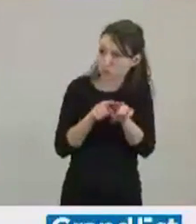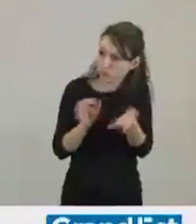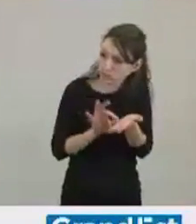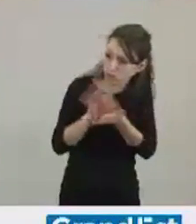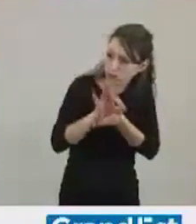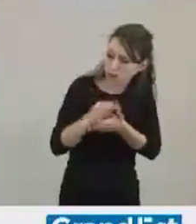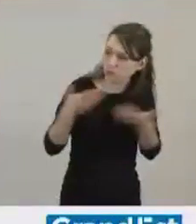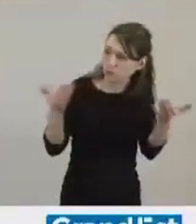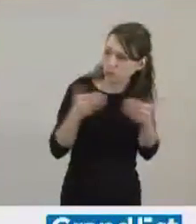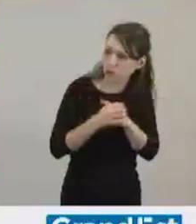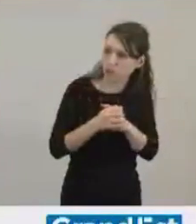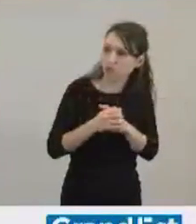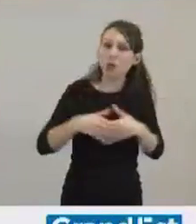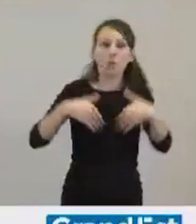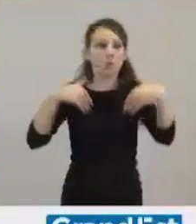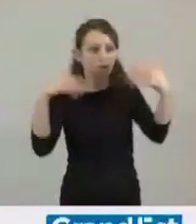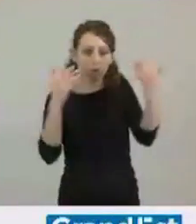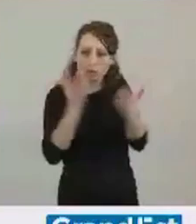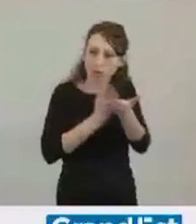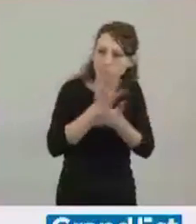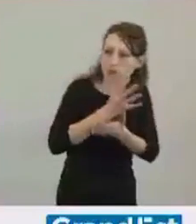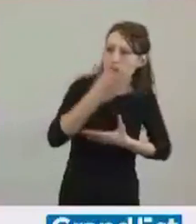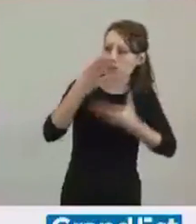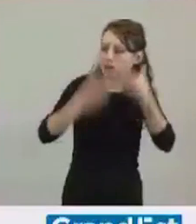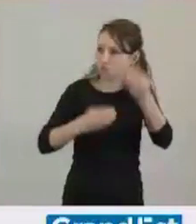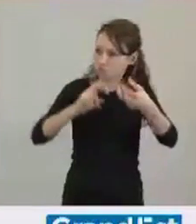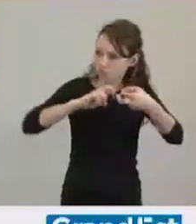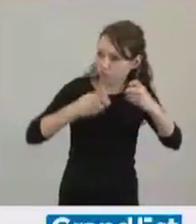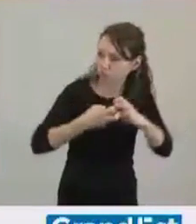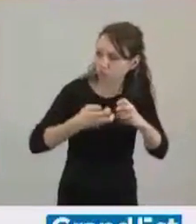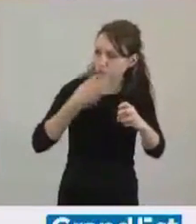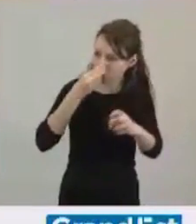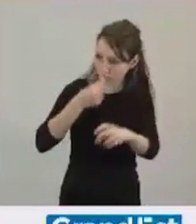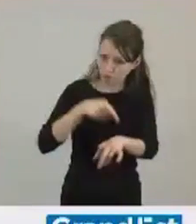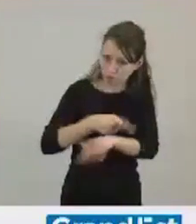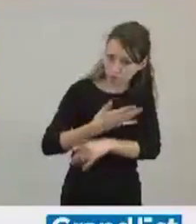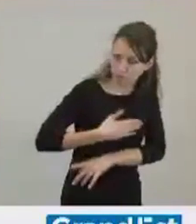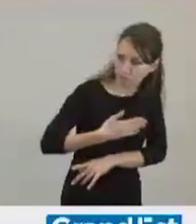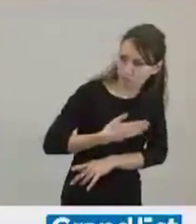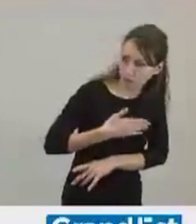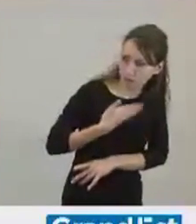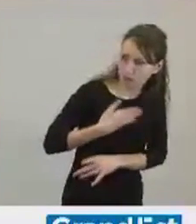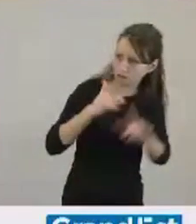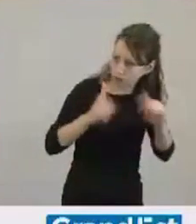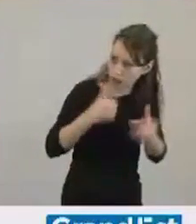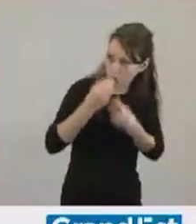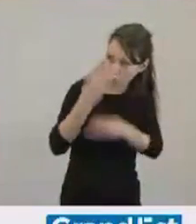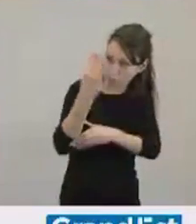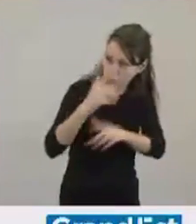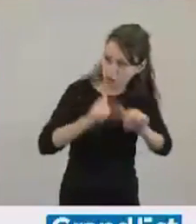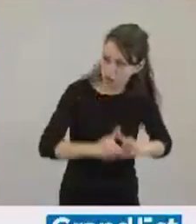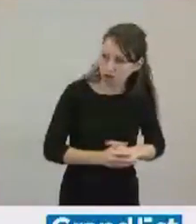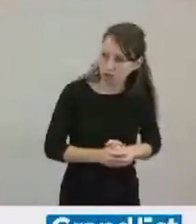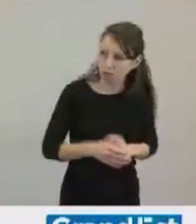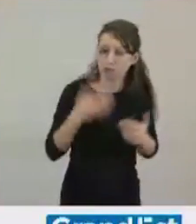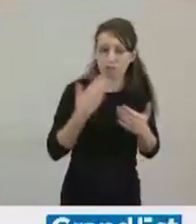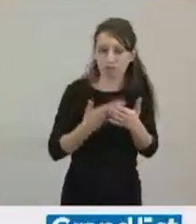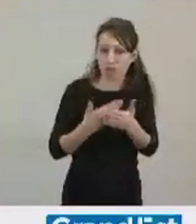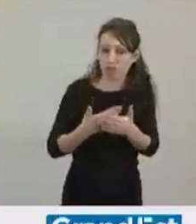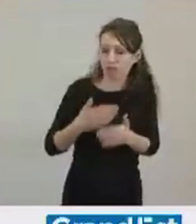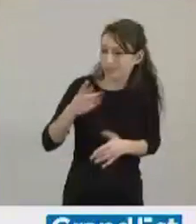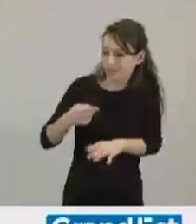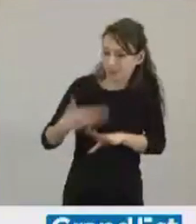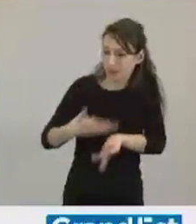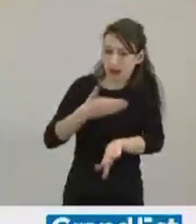quelle que soit la structure, si sa pertinence est là, si l'ensemble des territoires le souhaitent, nous pourrons l'étendre. Il s'agit simplement de faire les